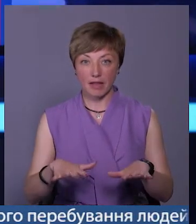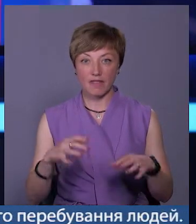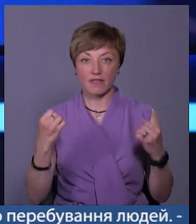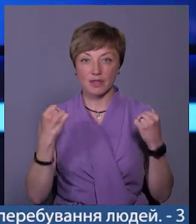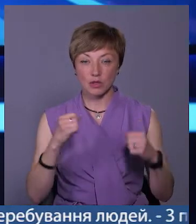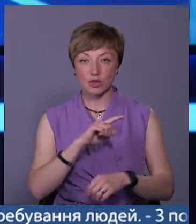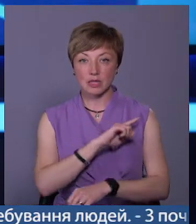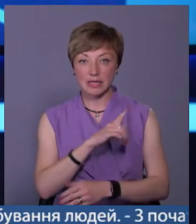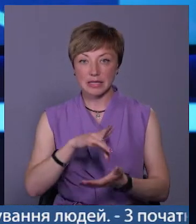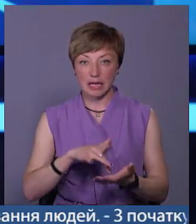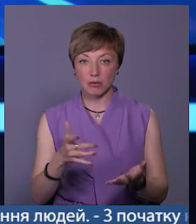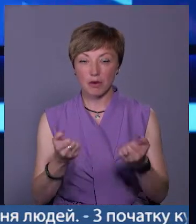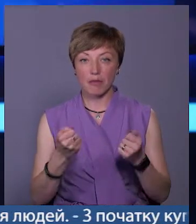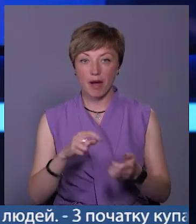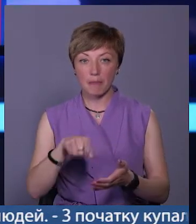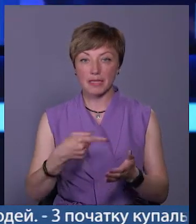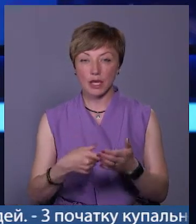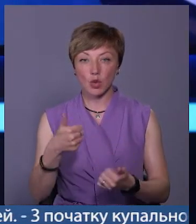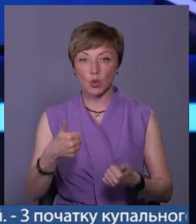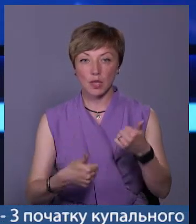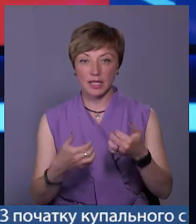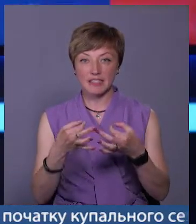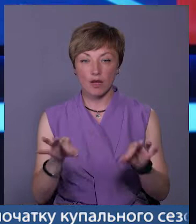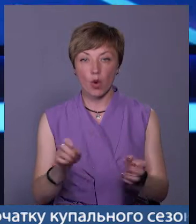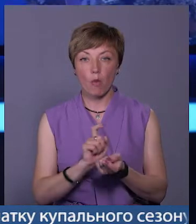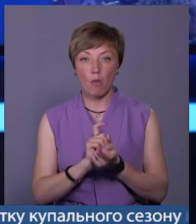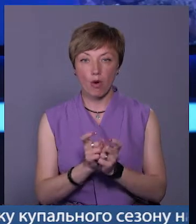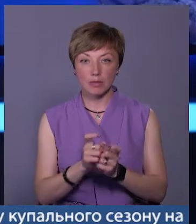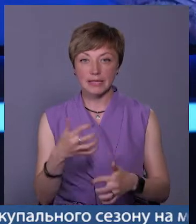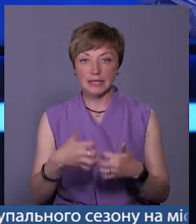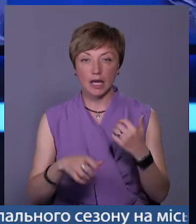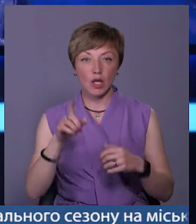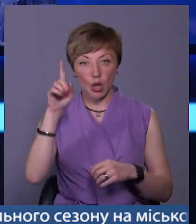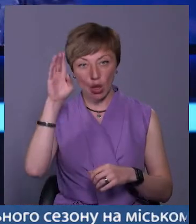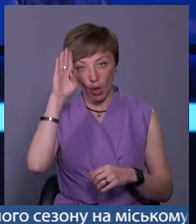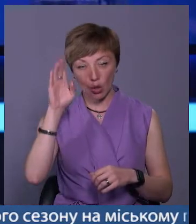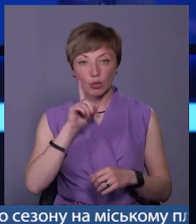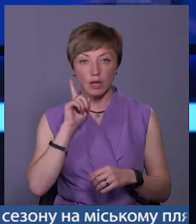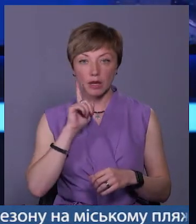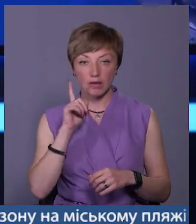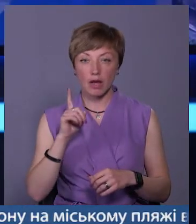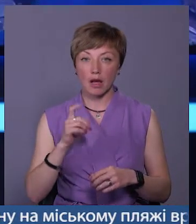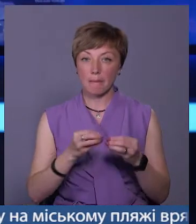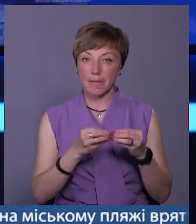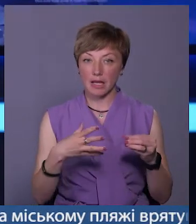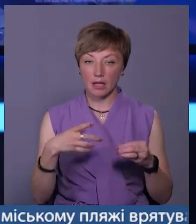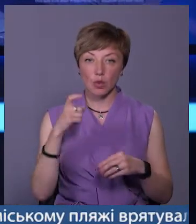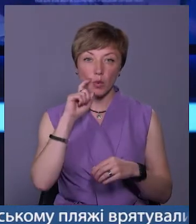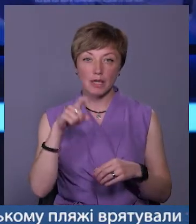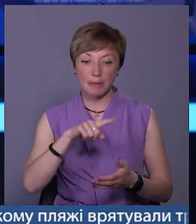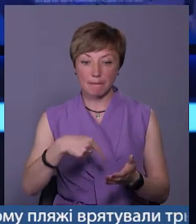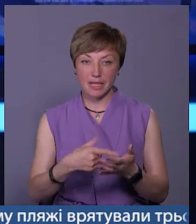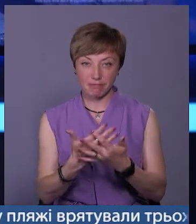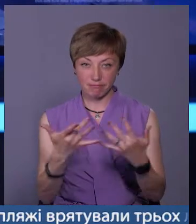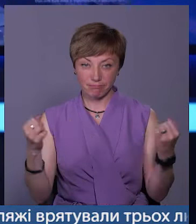молоді приймав відкритий міський благодійний турнір з вільної боротьби серед юнаків. Змагалися атлати з 15 українських